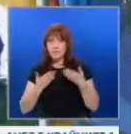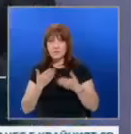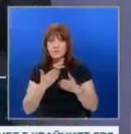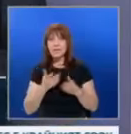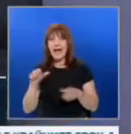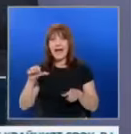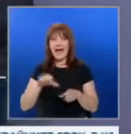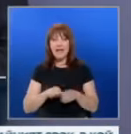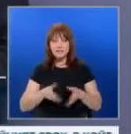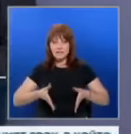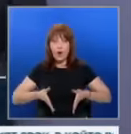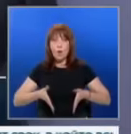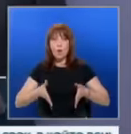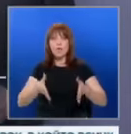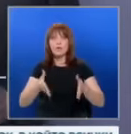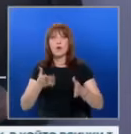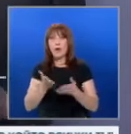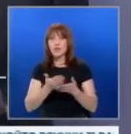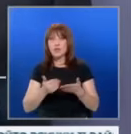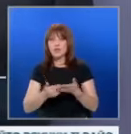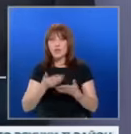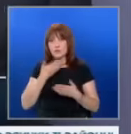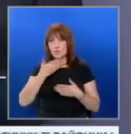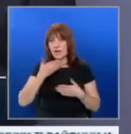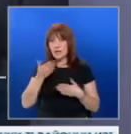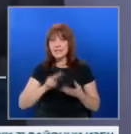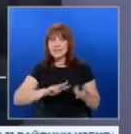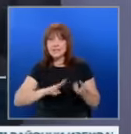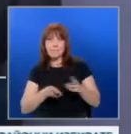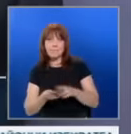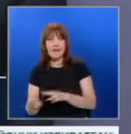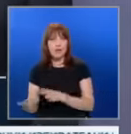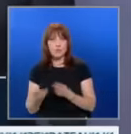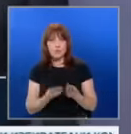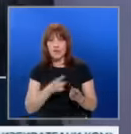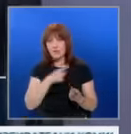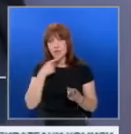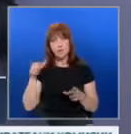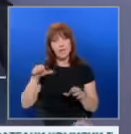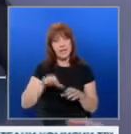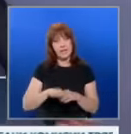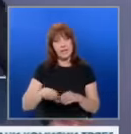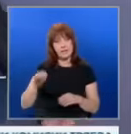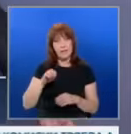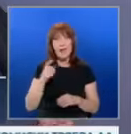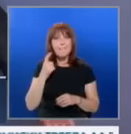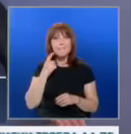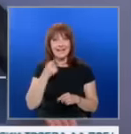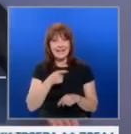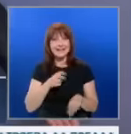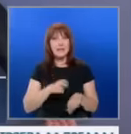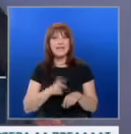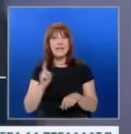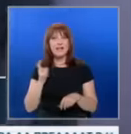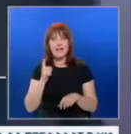газов коридор, който е част от стратегическата декларация за замяна на доставките на руски газ за Европа. В Берлин Димитър Главчев